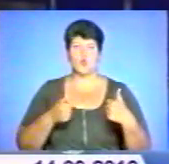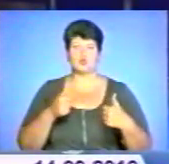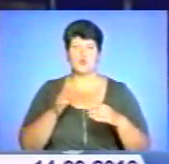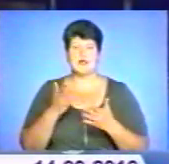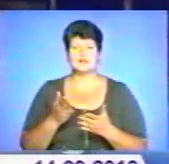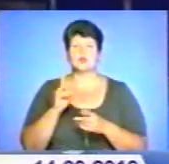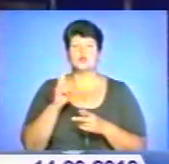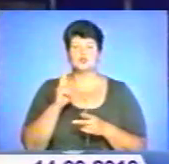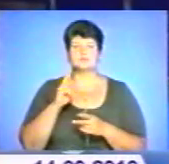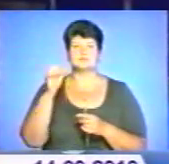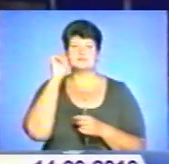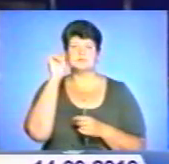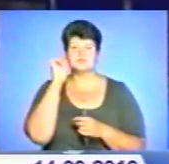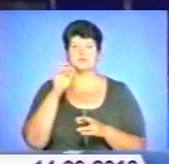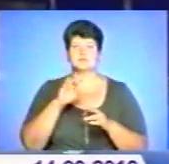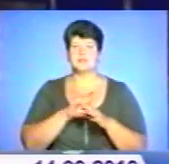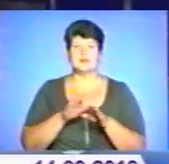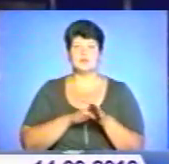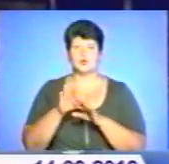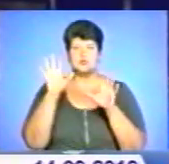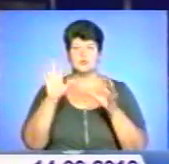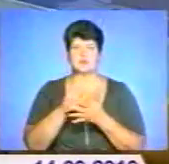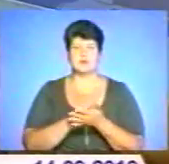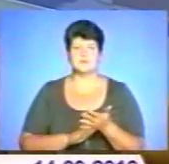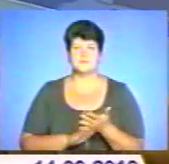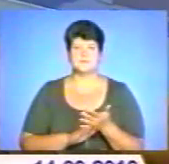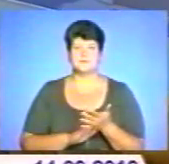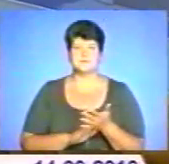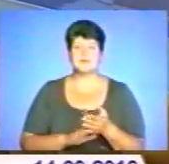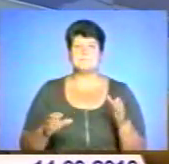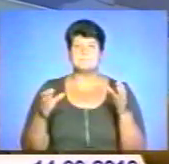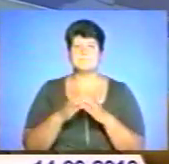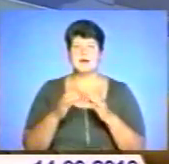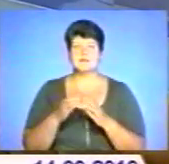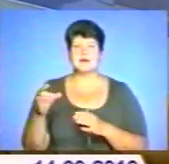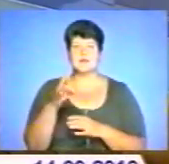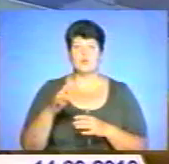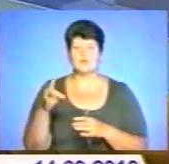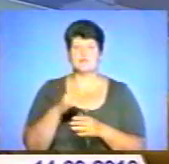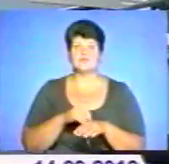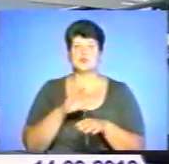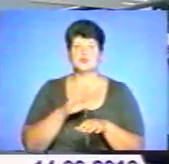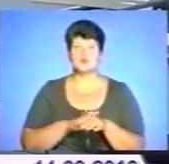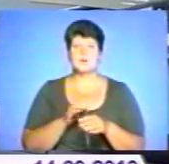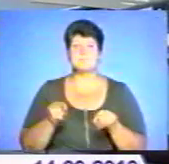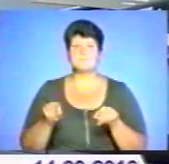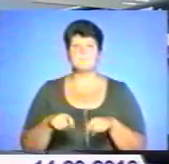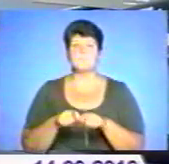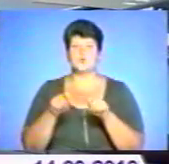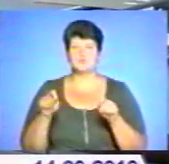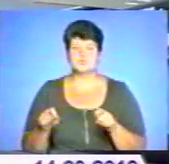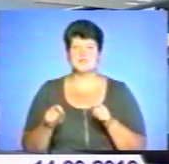Хто саме грішить невиконанням закону – далі у сюжеті. Партія регіонів фіксує порушення виборчого законодавства. За словами її